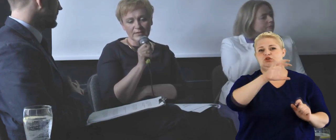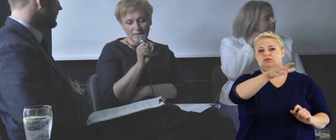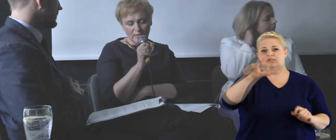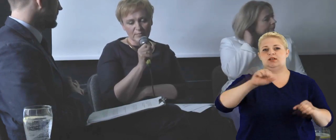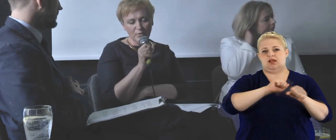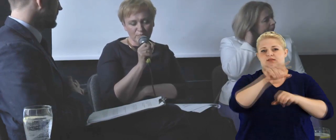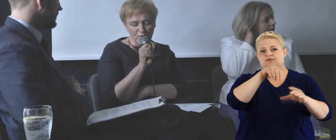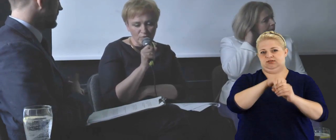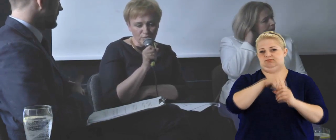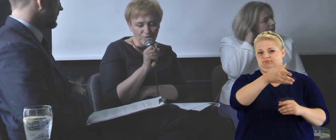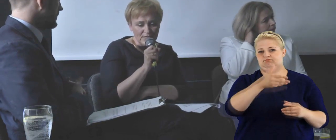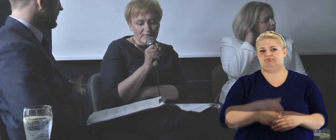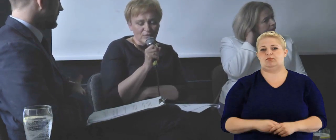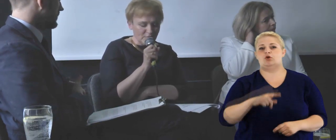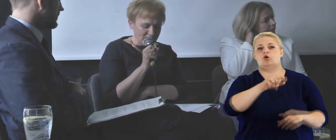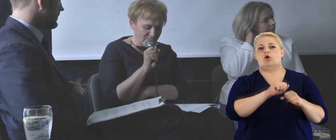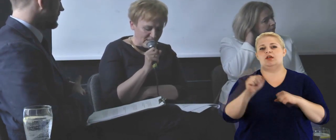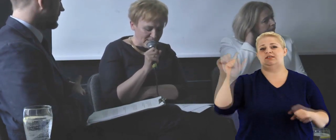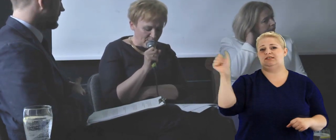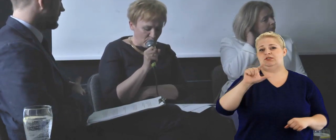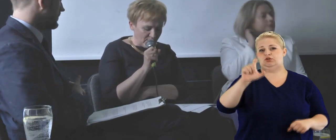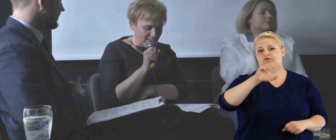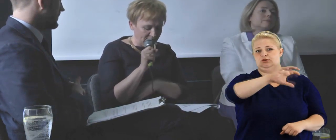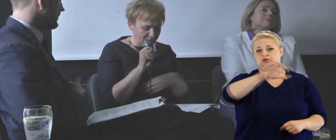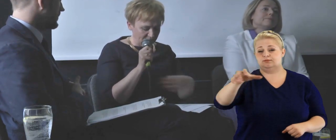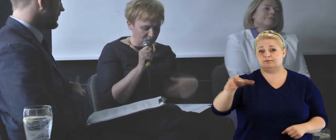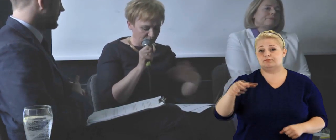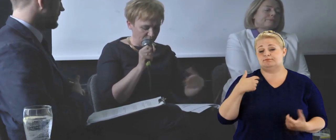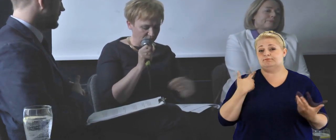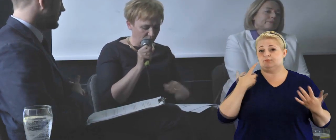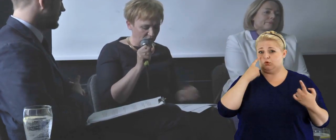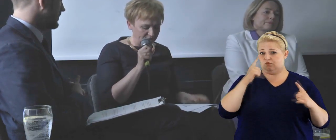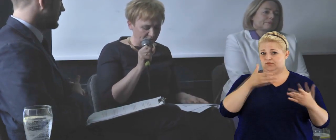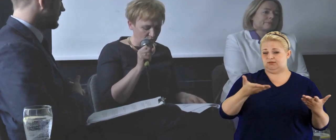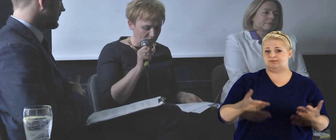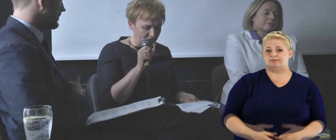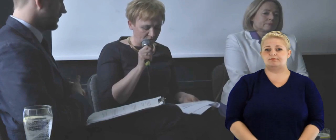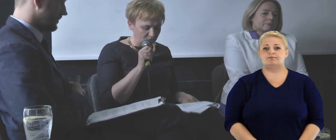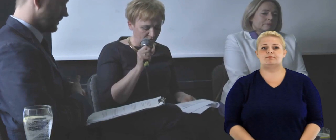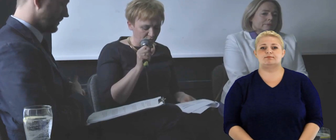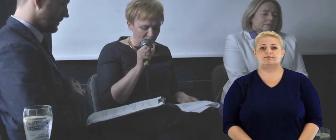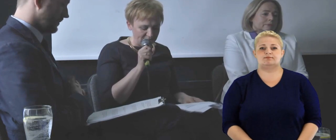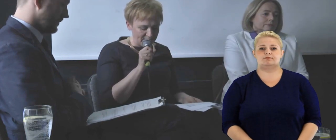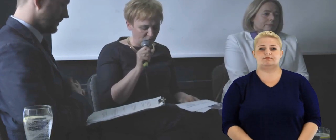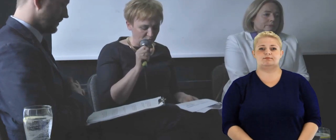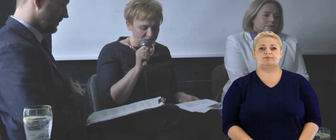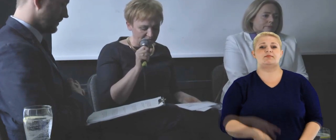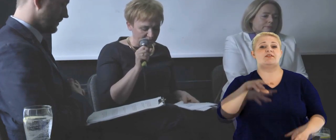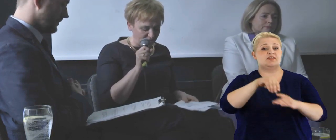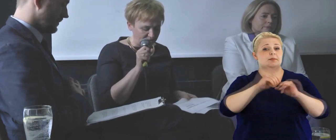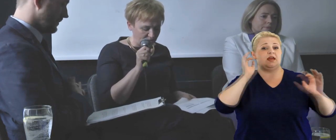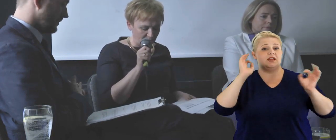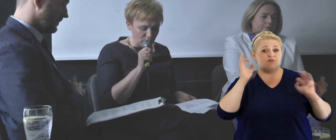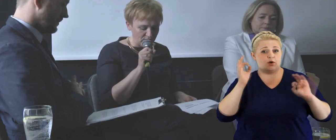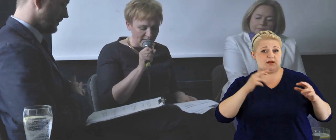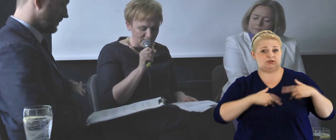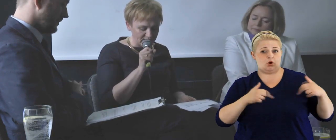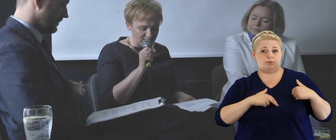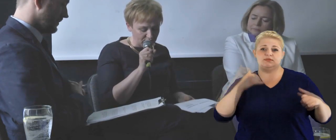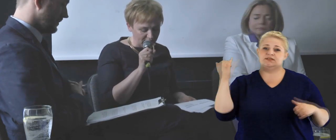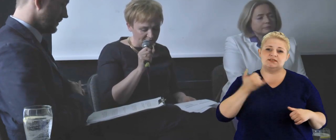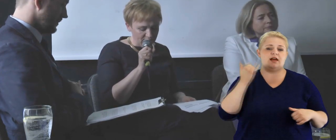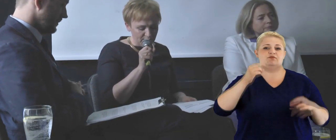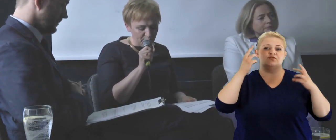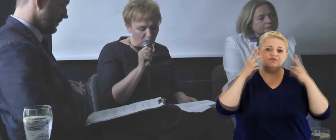podmiotów. Natomiast zwracam uwagę i też w kolejnych tutaj informacje z komisji, zawsze jest kładziony